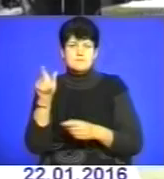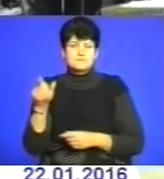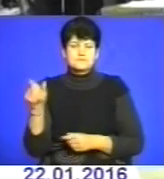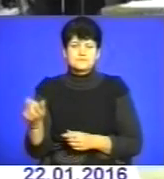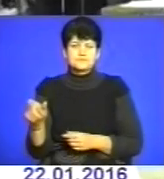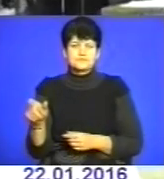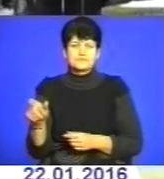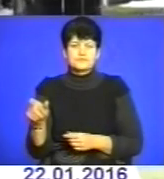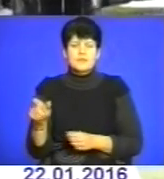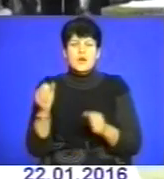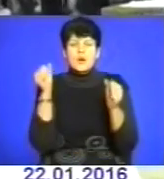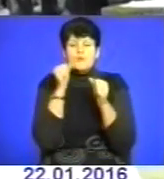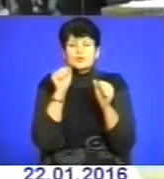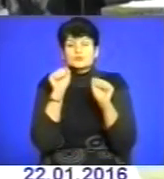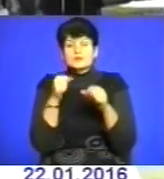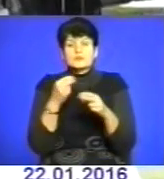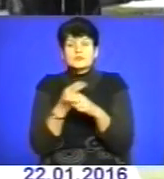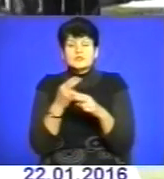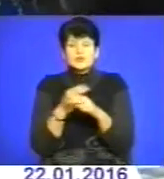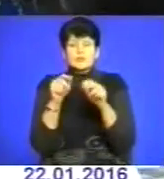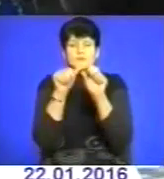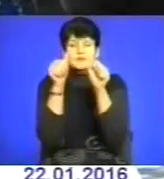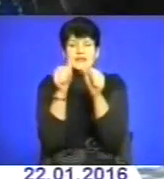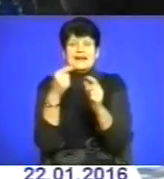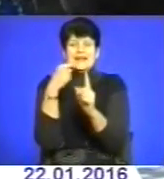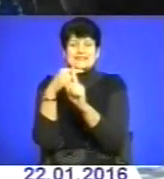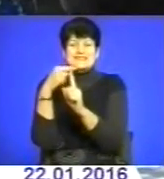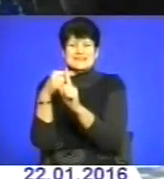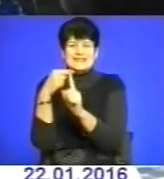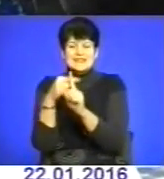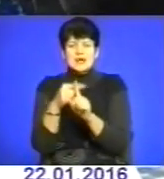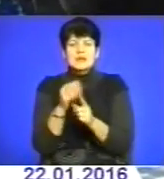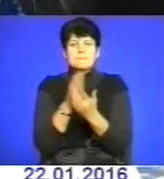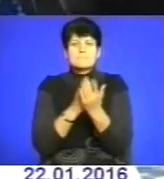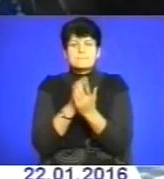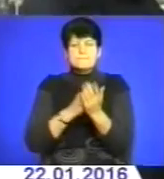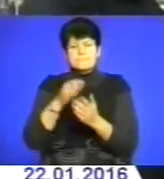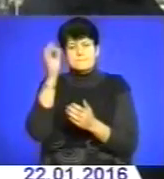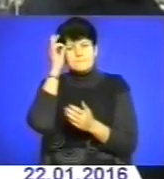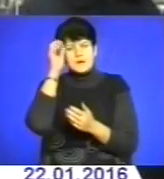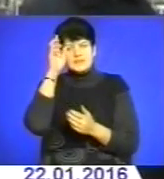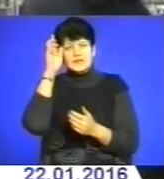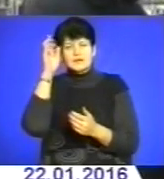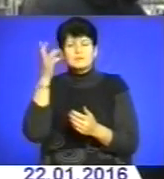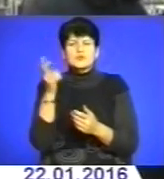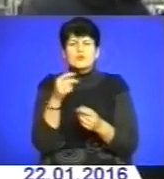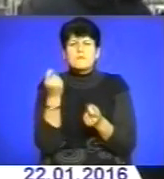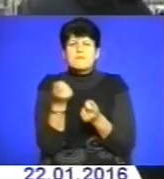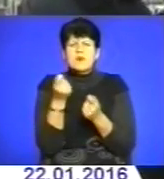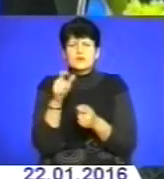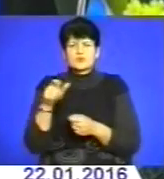Певно мороз став на заваді, до пам'ятного хреста січовим стрільцям на панахиду в День Соборності прийшло зовсім мало людей.